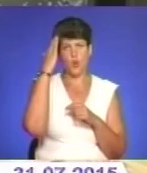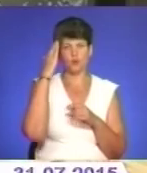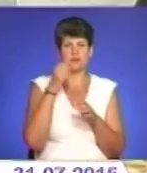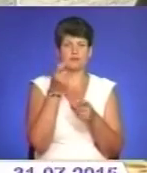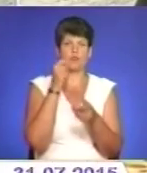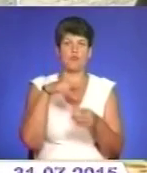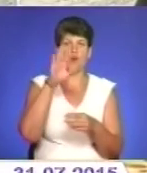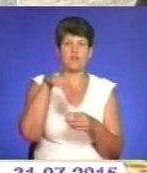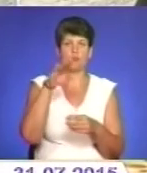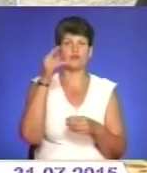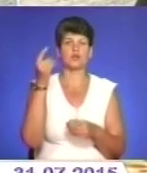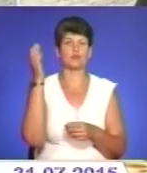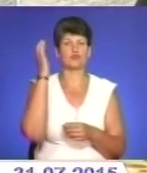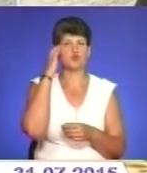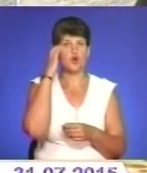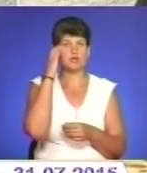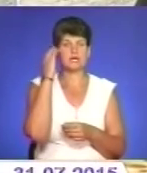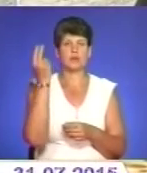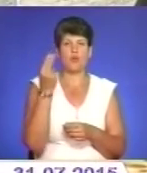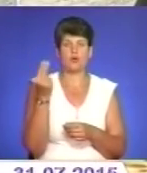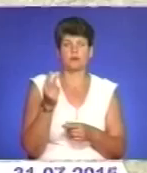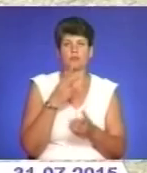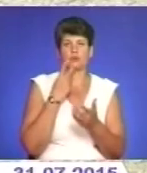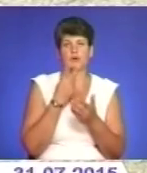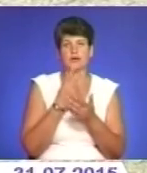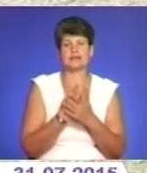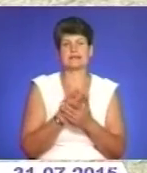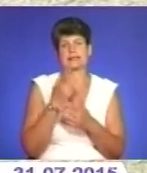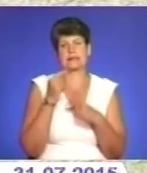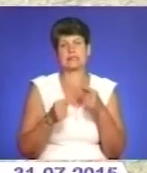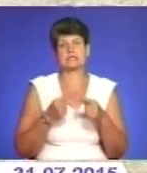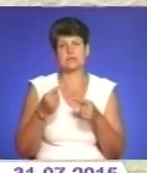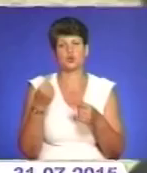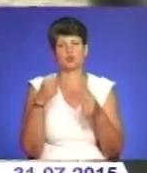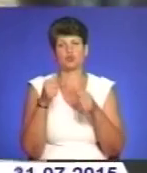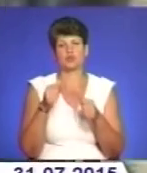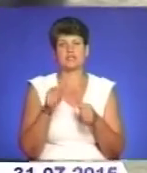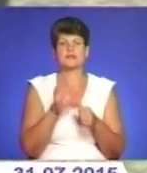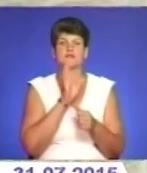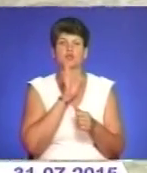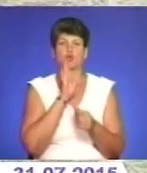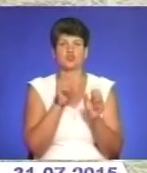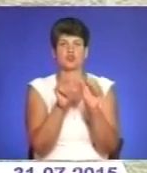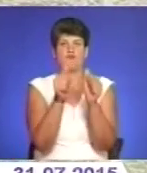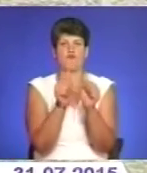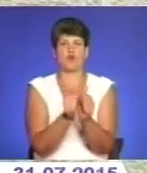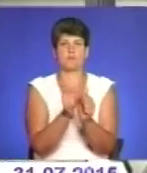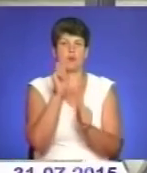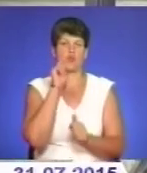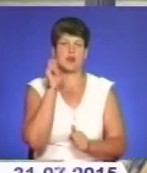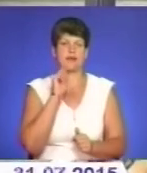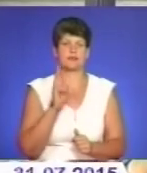колір. Його скульптура увібрала в себе саму річність та традиційність скультури предків, відобразившись у жіночій формі та образі українки.